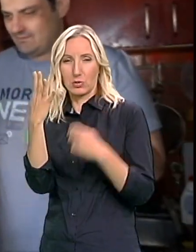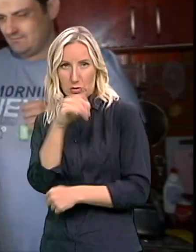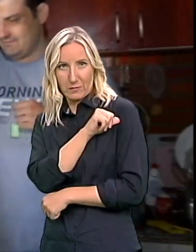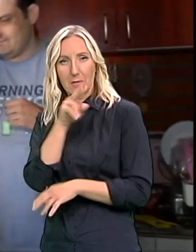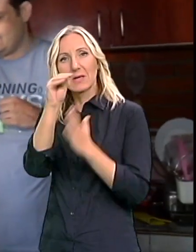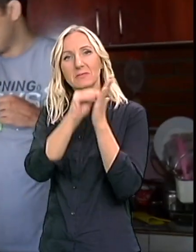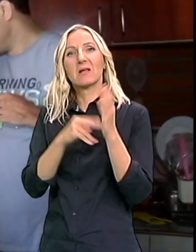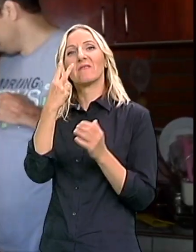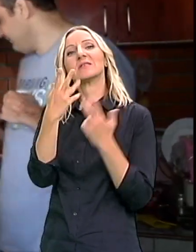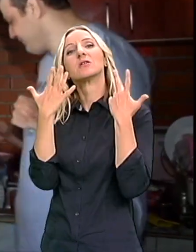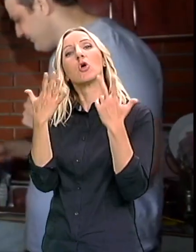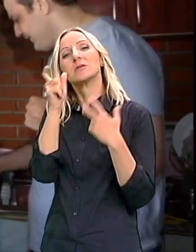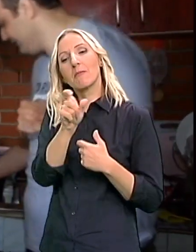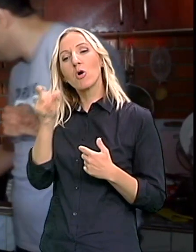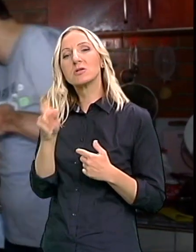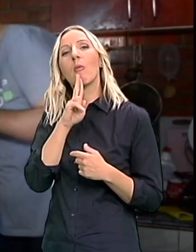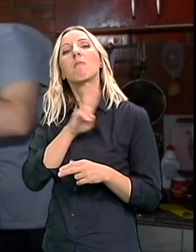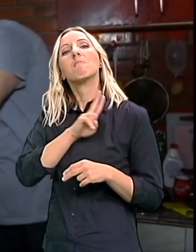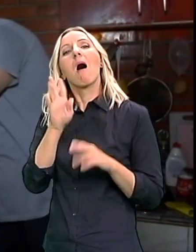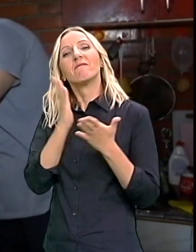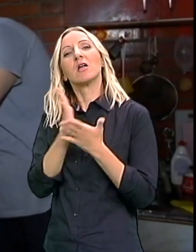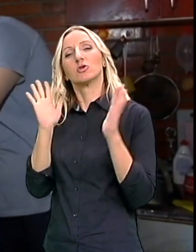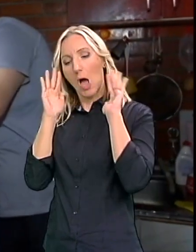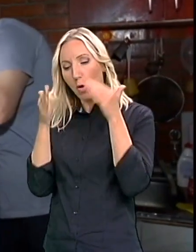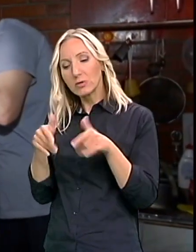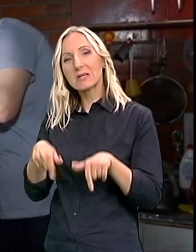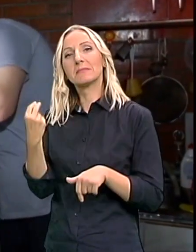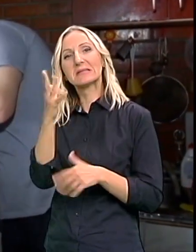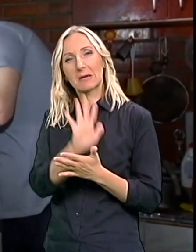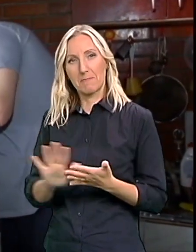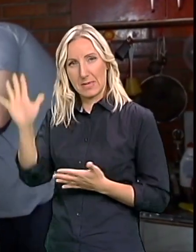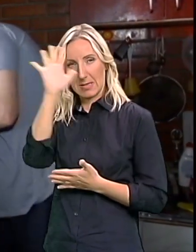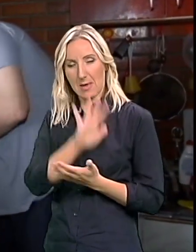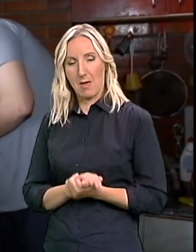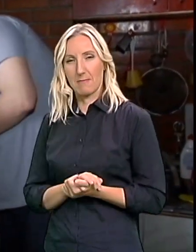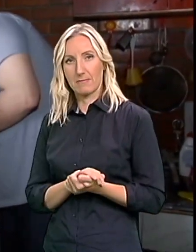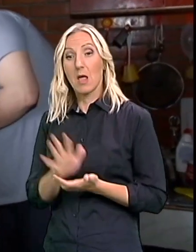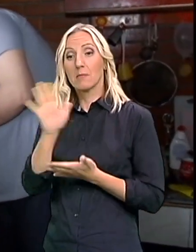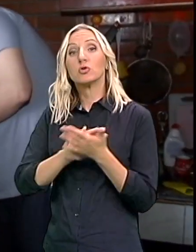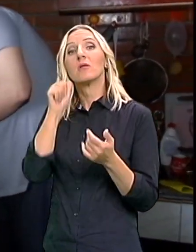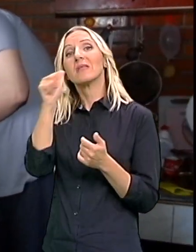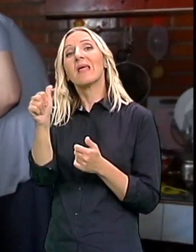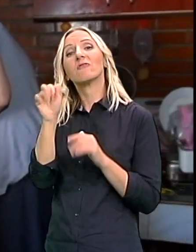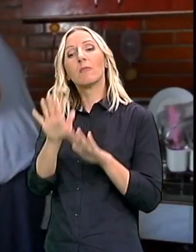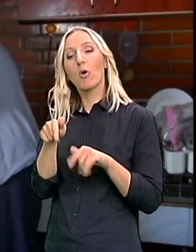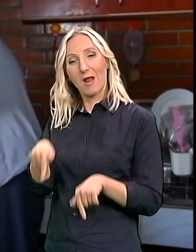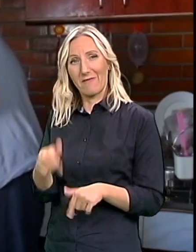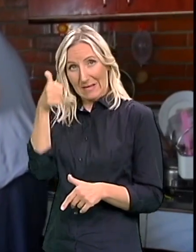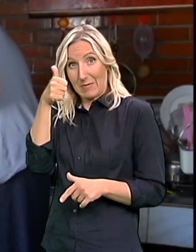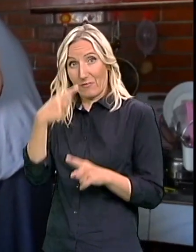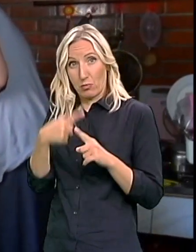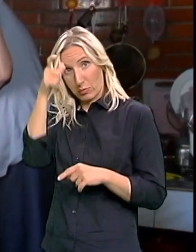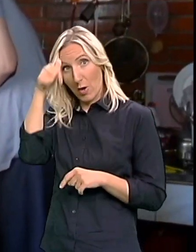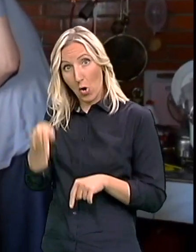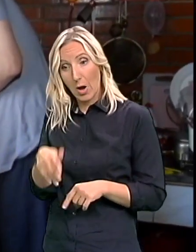osoba sa autizmom u Srbiji Kad je krenuo dnevni boravak Prvi u Beogradu U